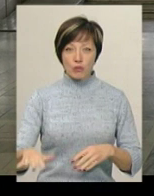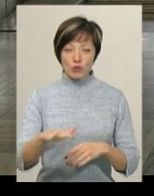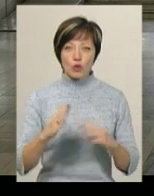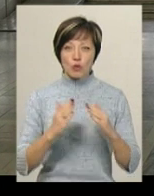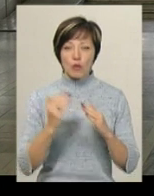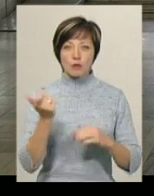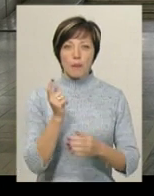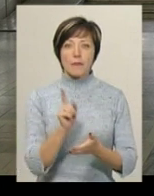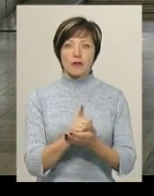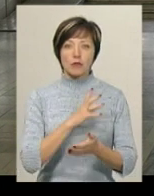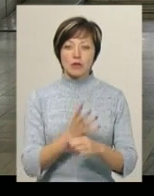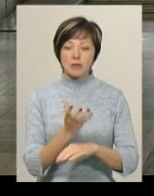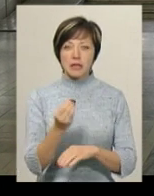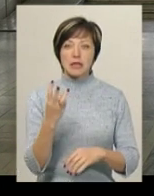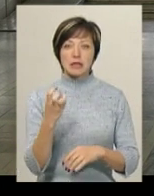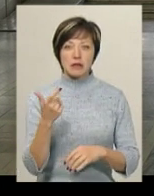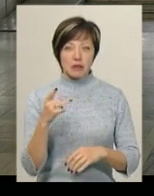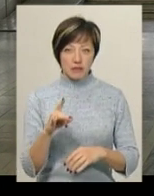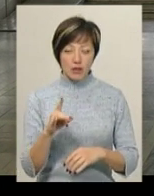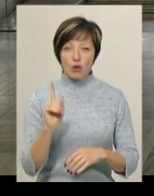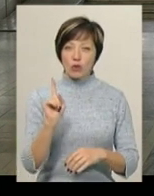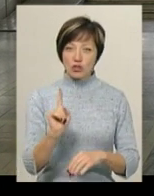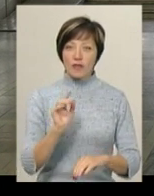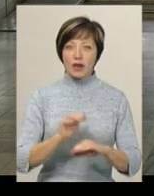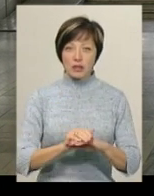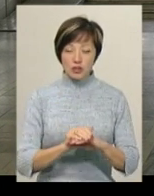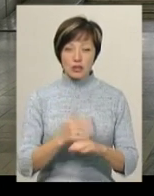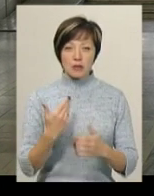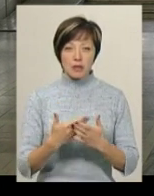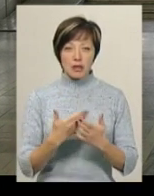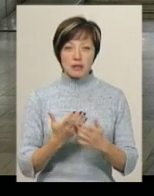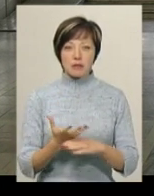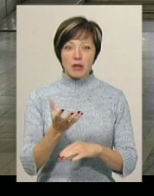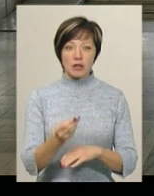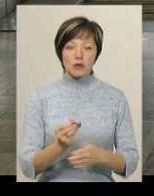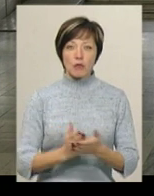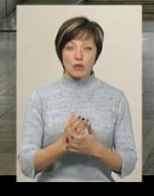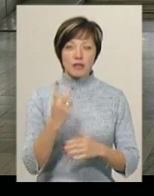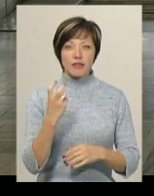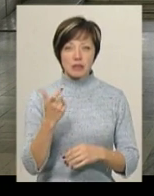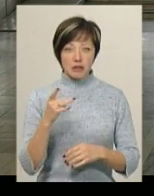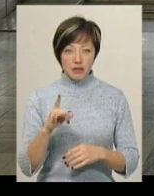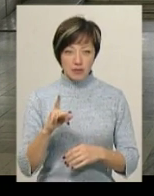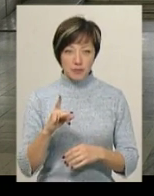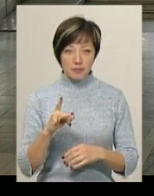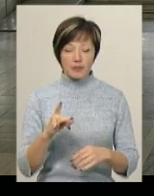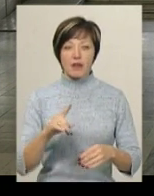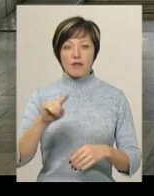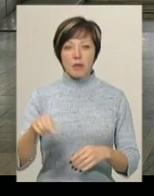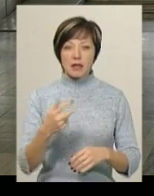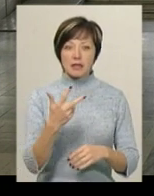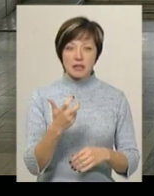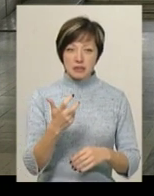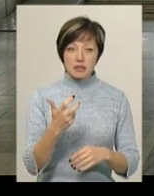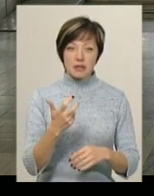Домогосподарство повинно було сплатити 300 гривень. Хоча фактично, наприклад, сплачували вони за послуги 200 гривень, вимагали 300